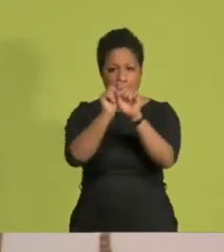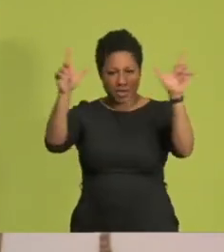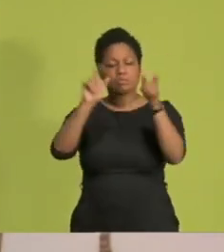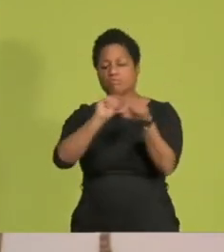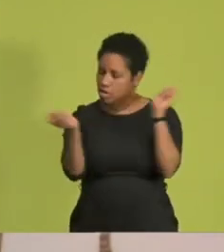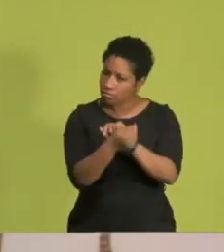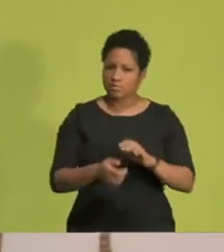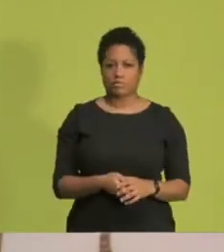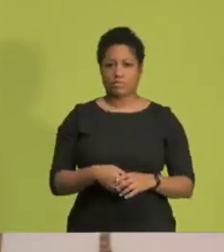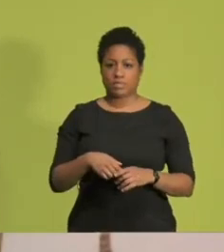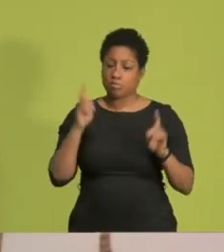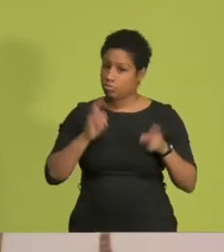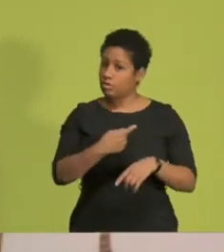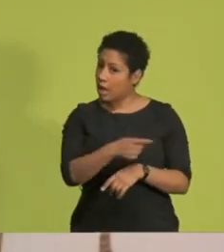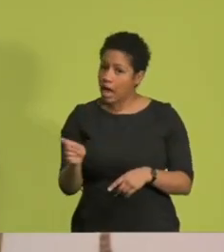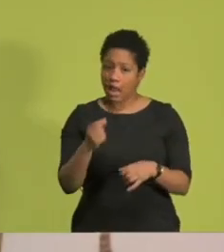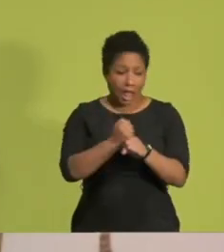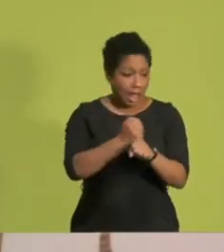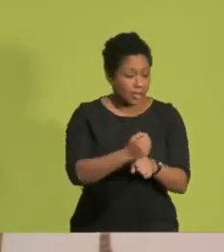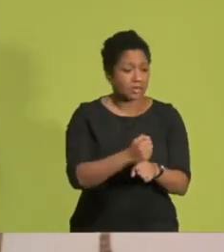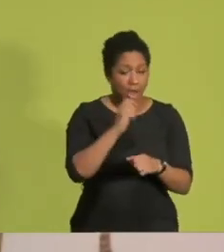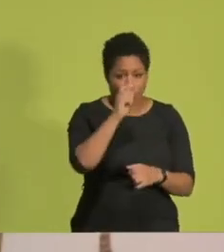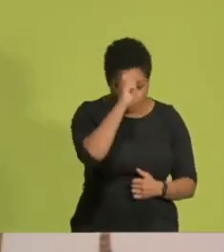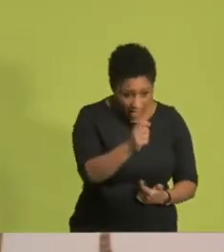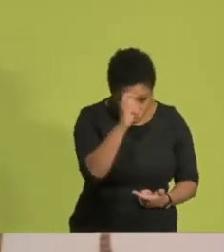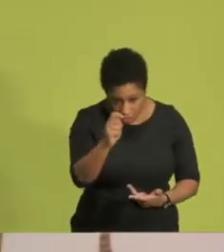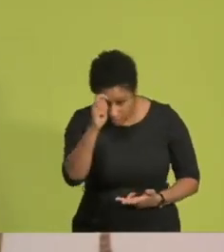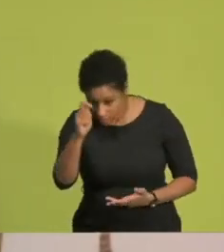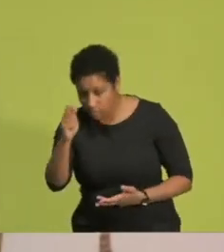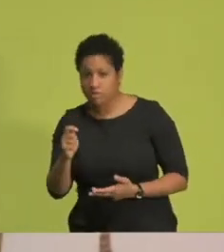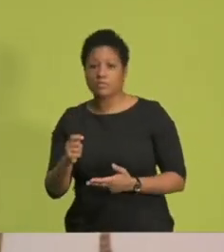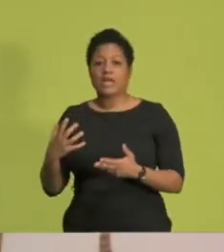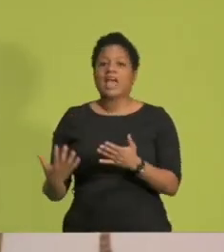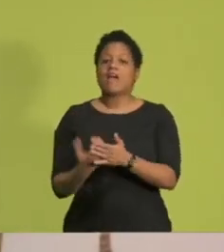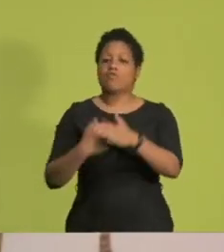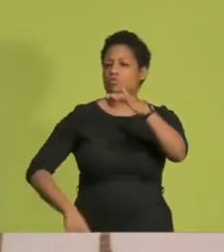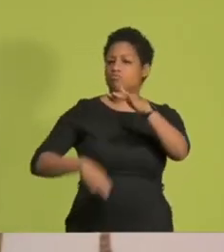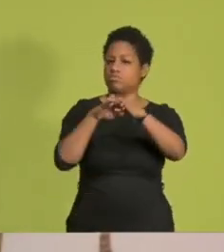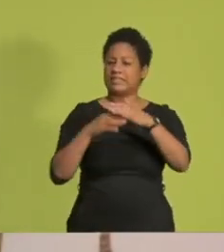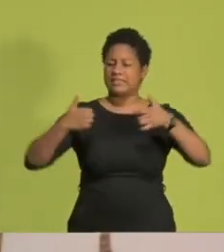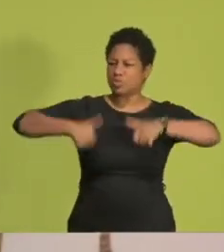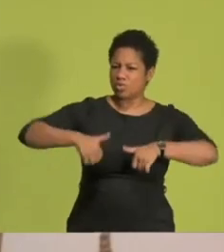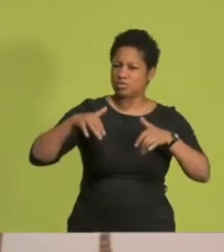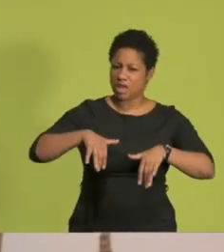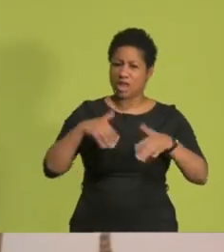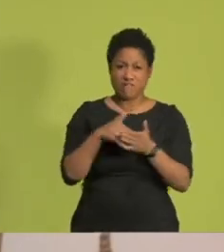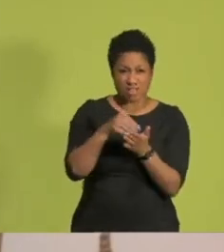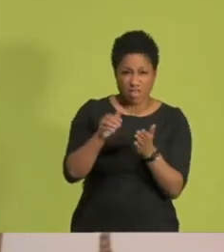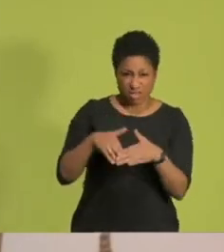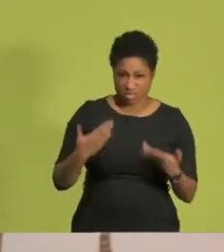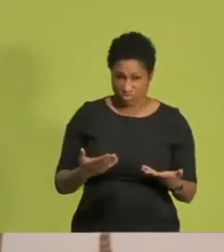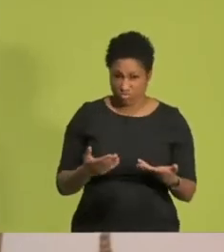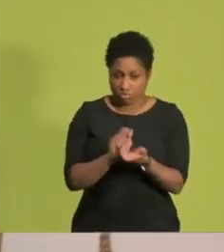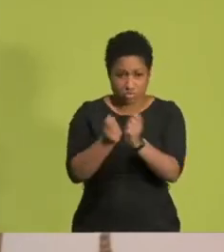aller Lehrämter nicht gleichmaßend wertschätzen, wenn der Erfüllungsdruck weiterhin so hoch bleibt, dann wird sich